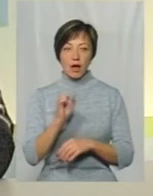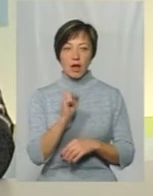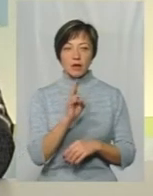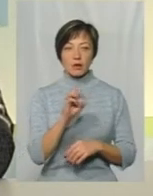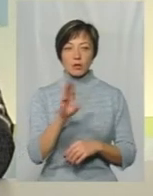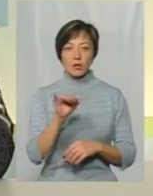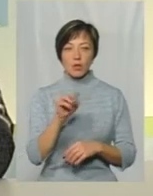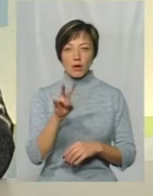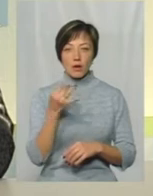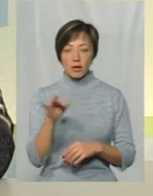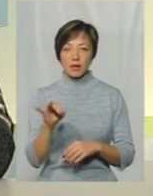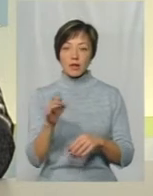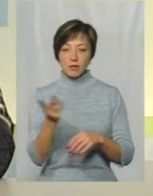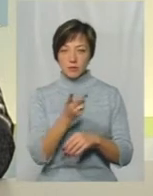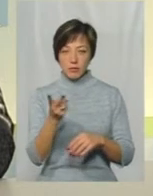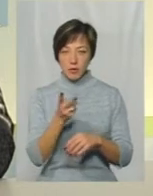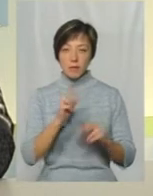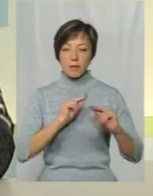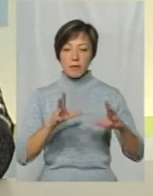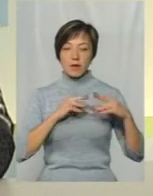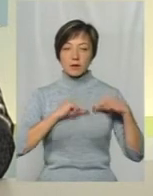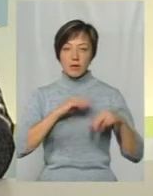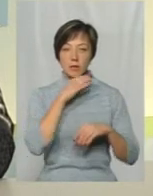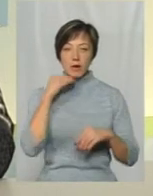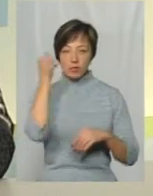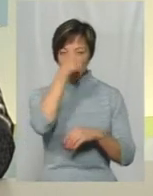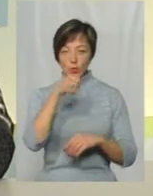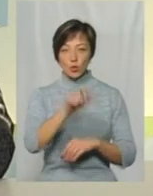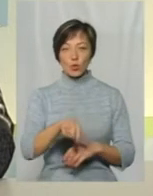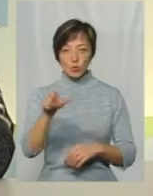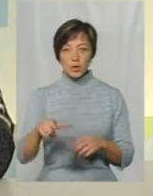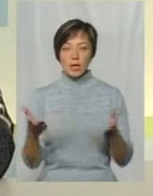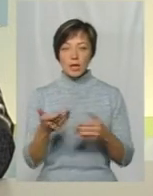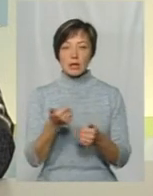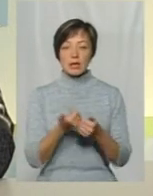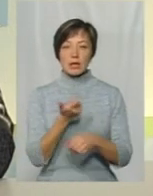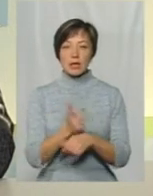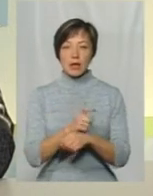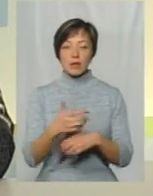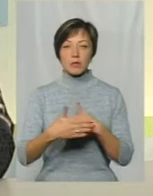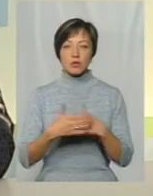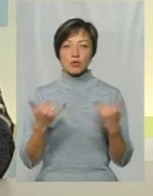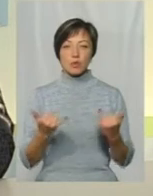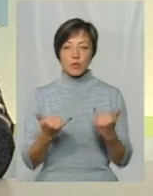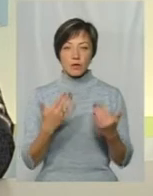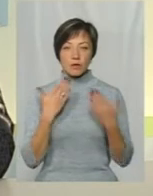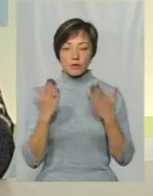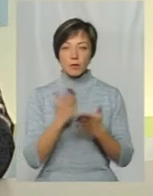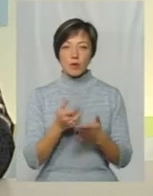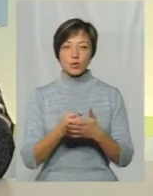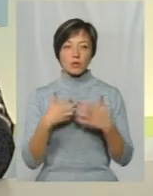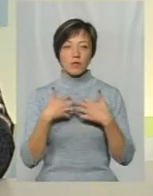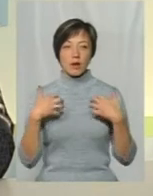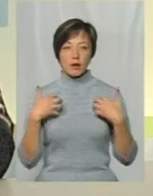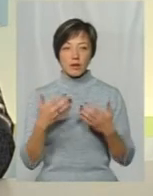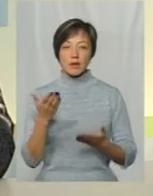і Владиславом, ми тісно співпрацювали не один рік Це люди, які найближче сьогодні відношення мають до тварин